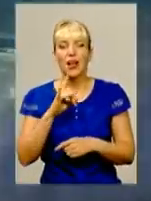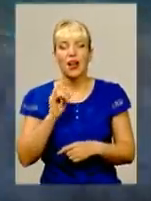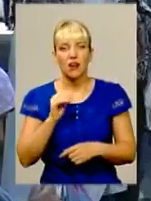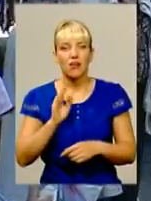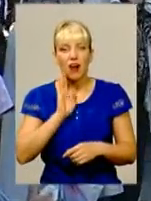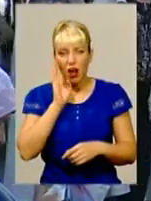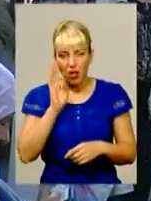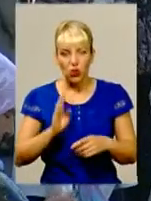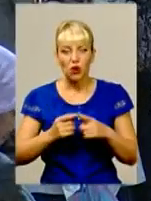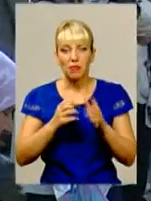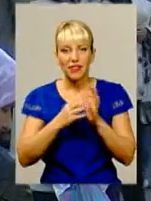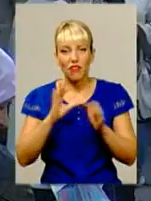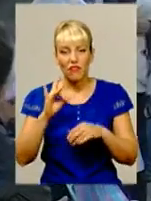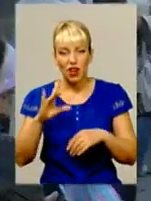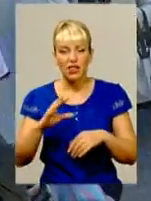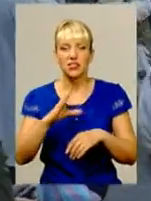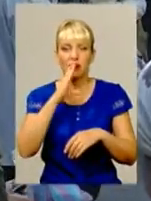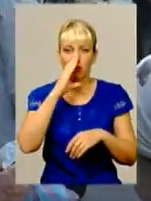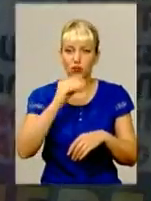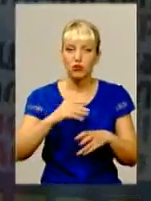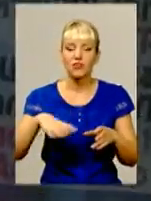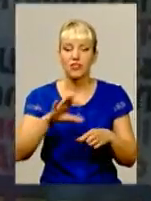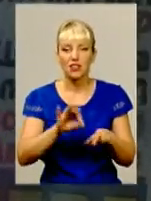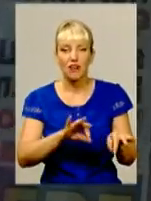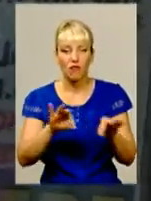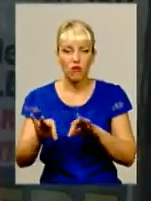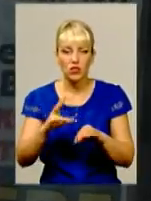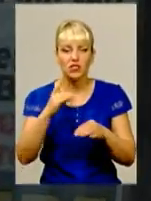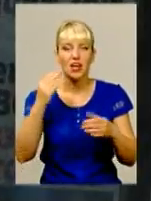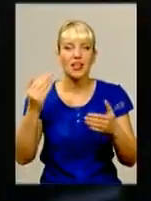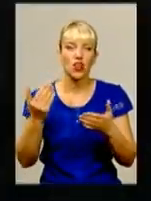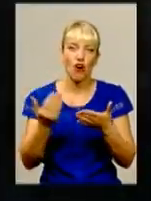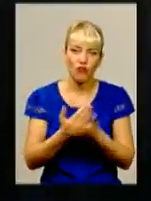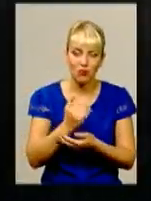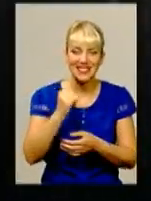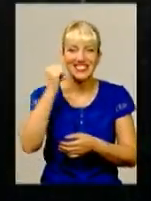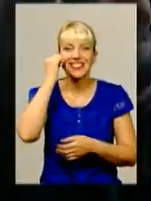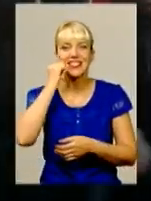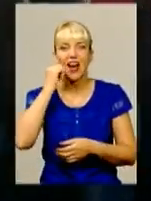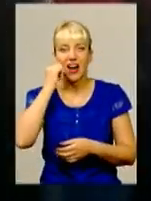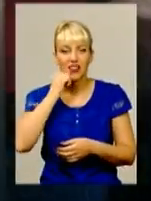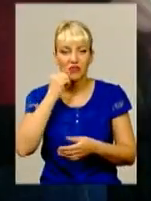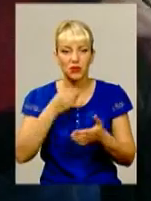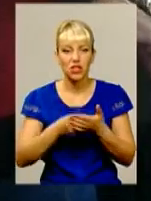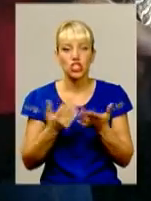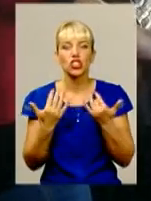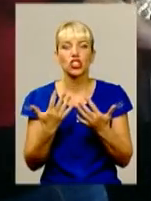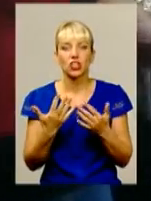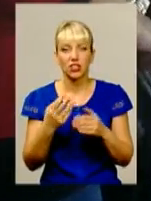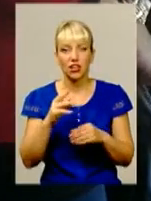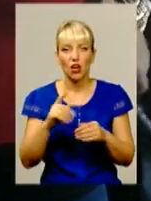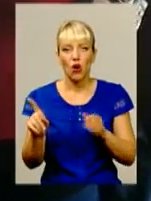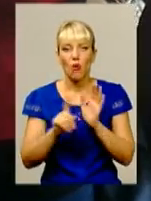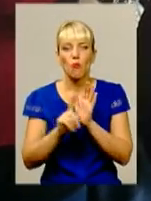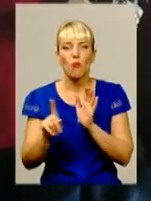автобуси у Хмельницькому всі як один возять пасажирів вже за новими старими тарифами. Скажіть, будь ласка, скільки вас коштує поїзд? Три гривні.